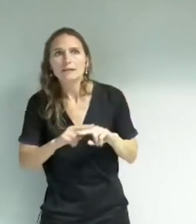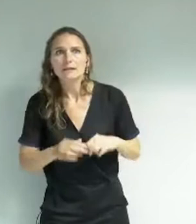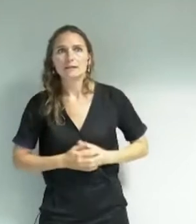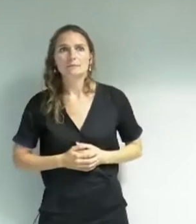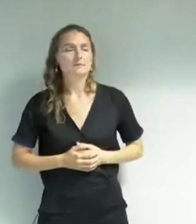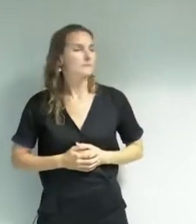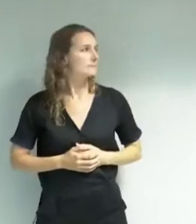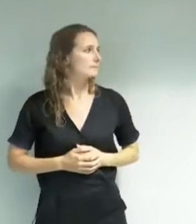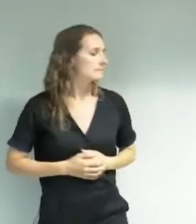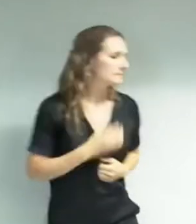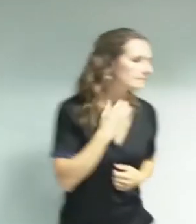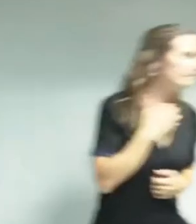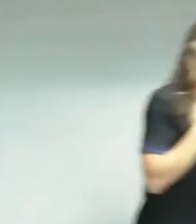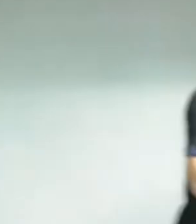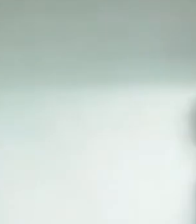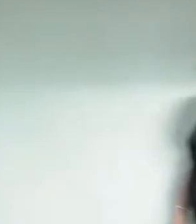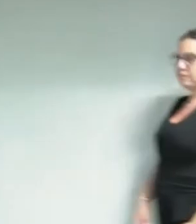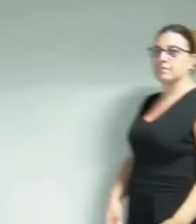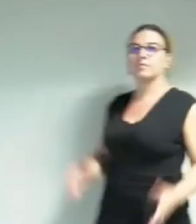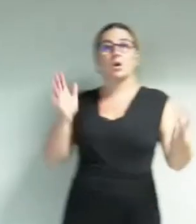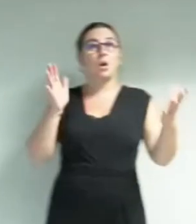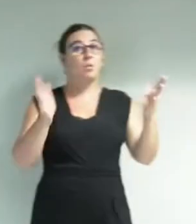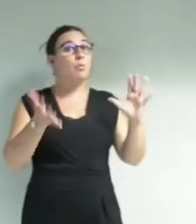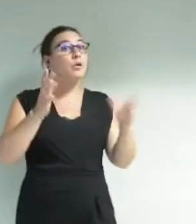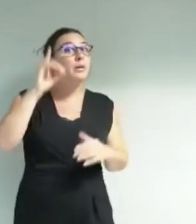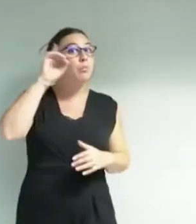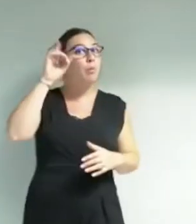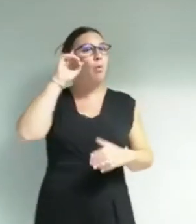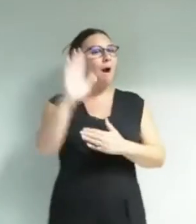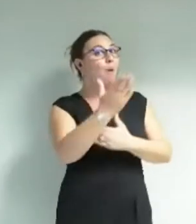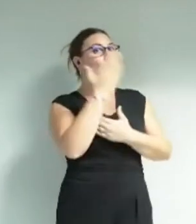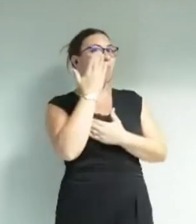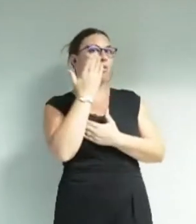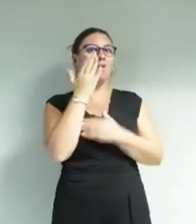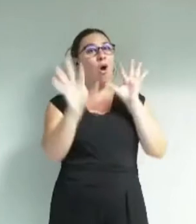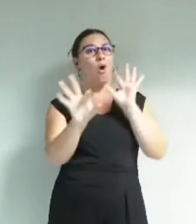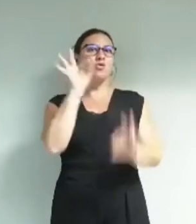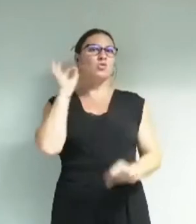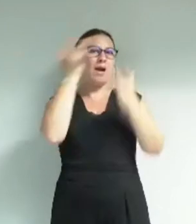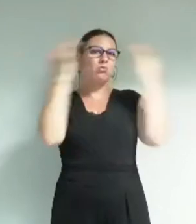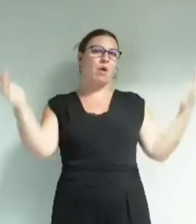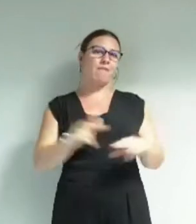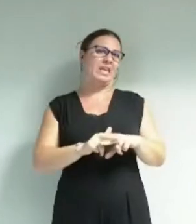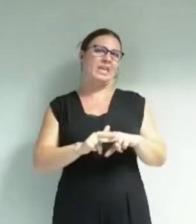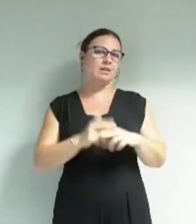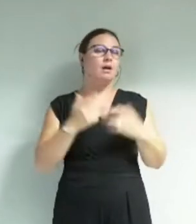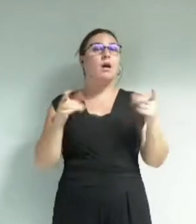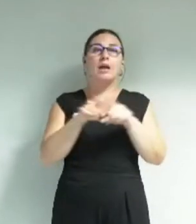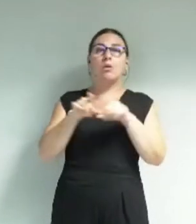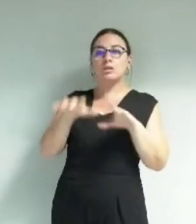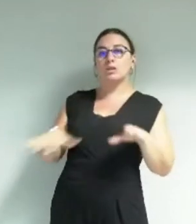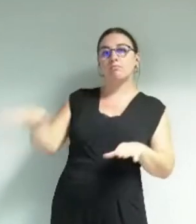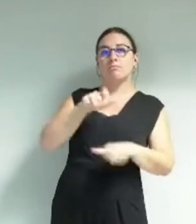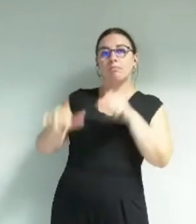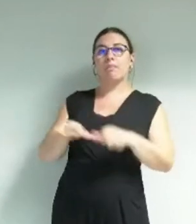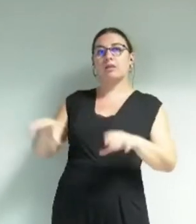parce que celle-ci n'a fait que confirmer l'absence totale de choix culturels et des réponses aux attentes des grenoblois